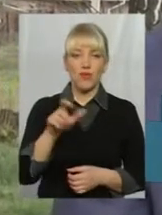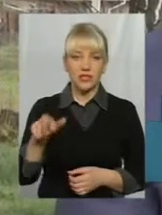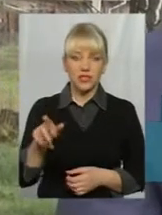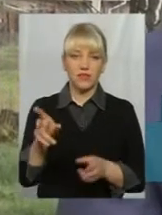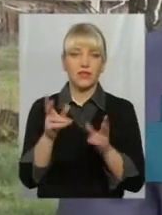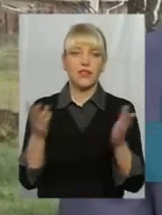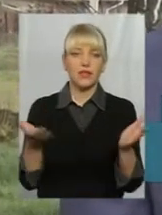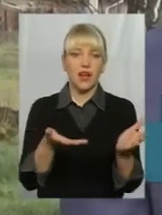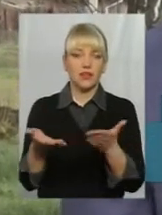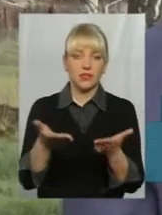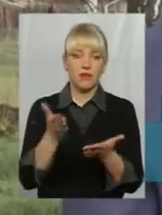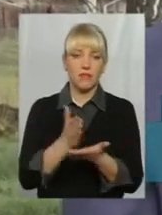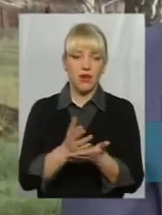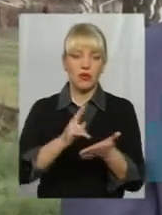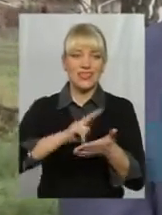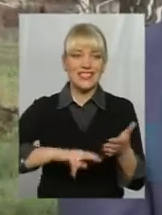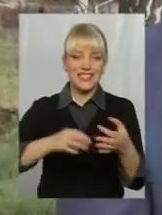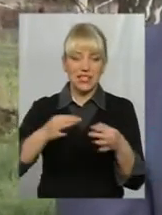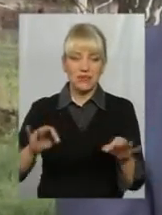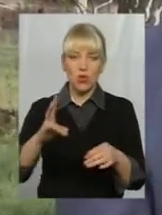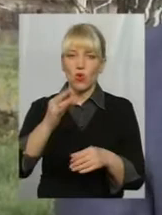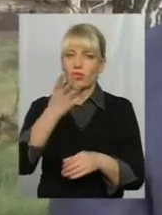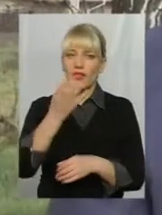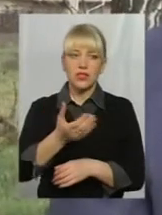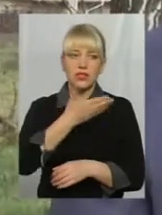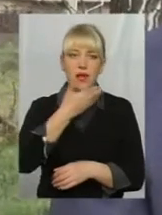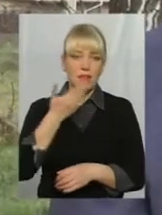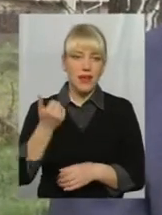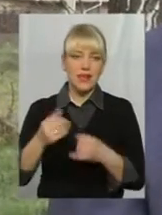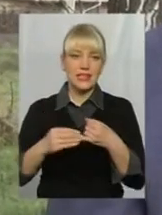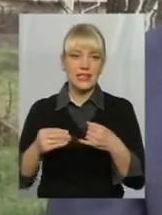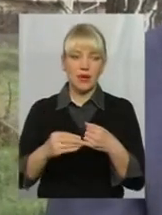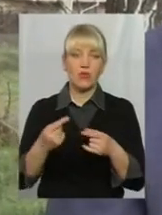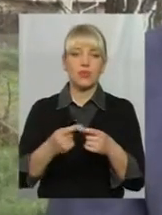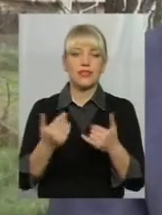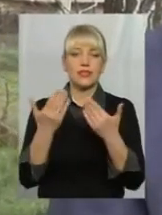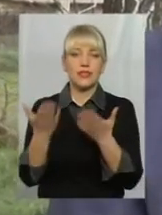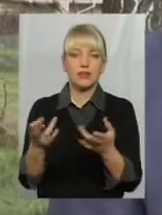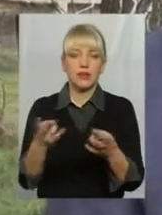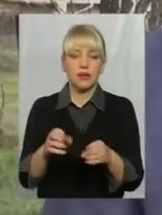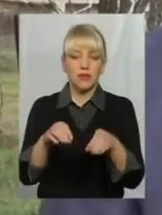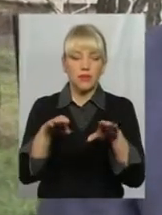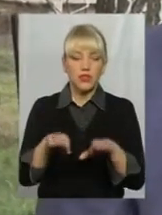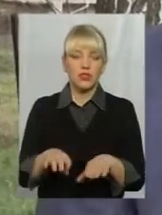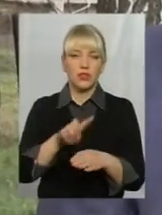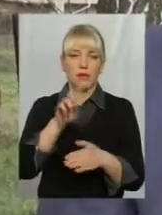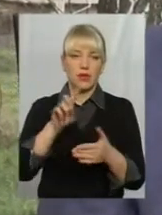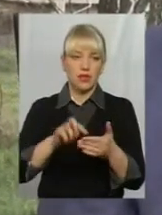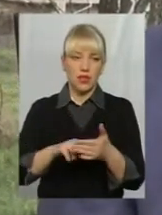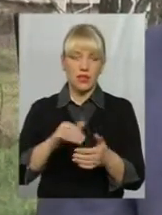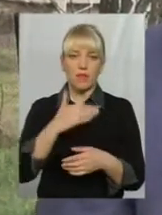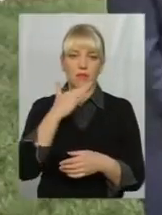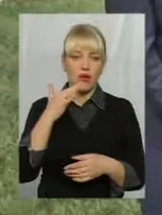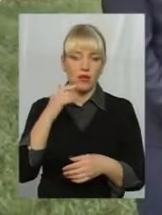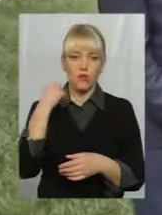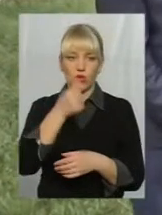мають сертифікат, вони мають ще землі. З ними це питання треба рішити, бо вже не один рік приходять